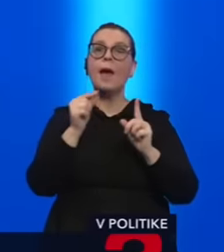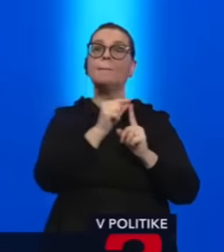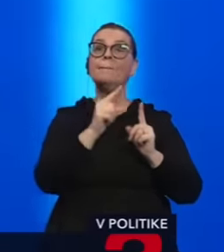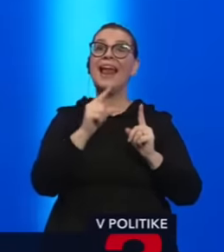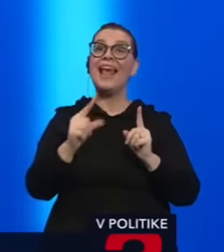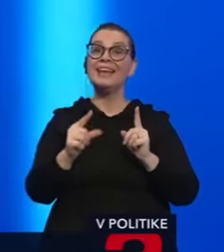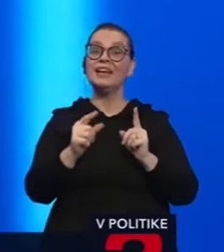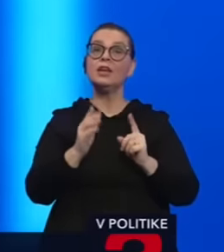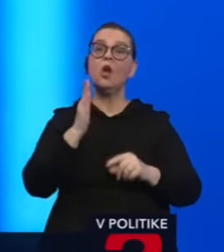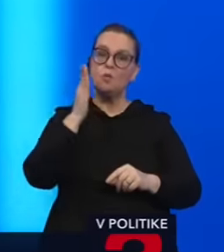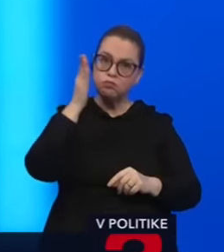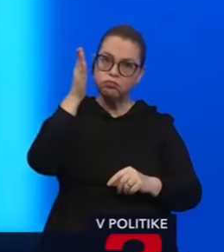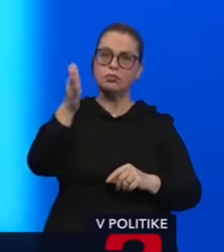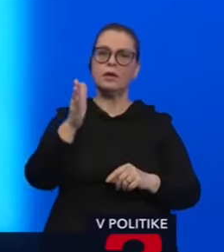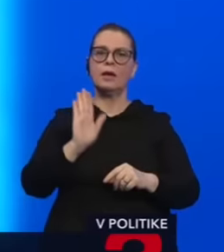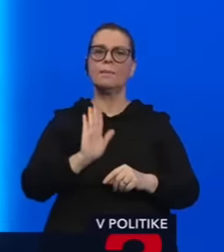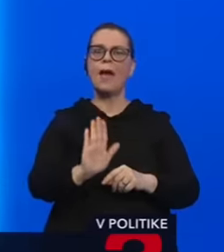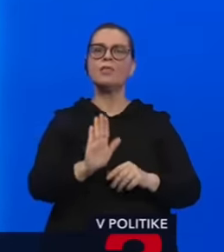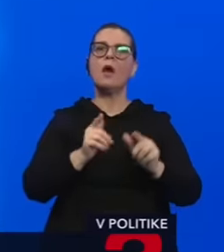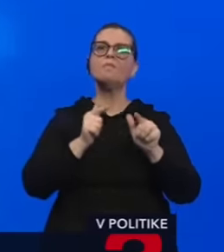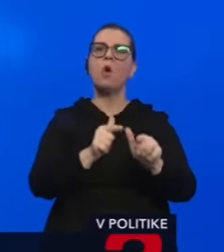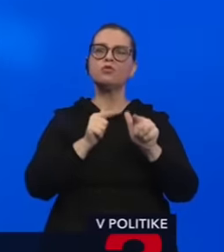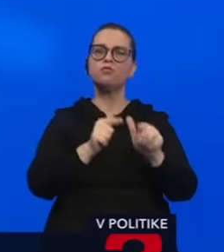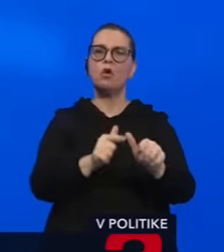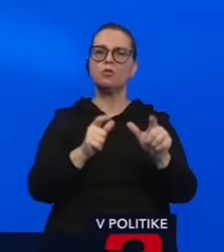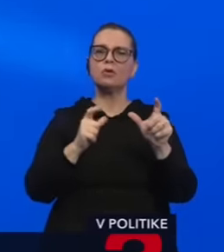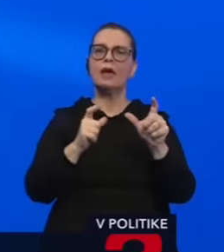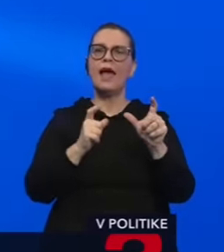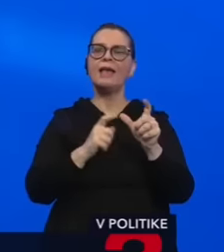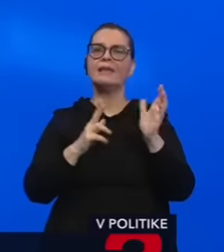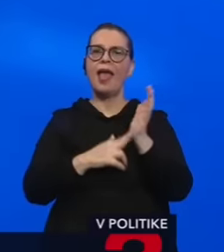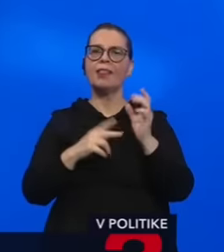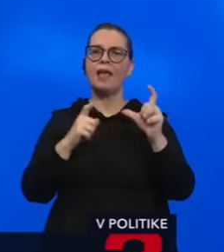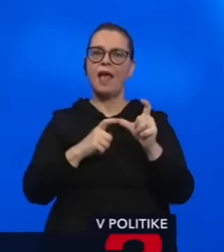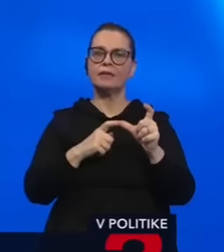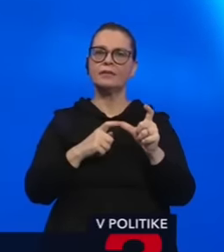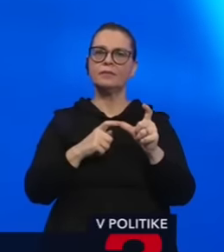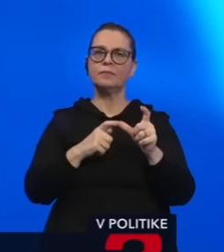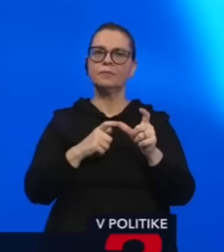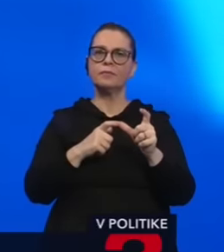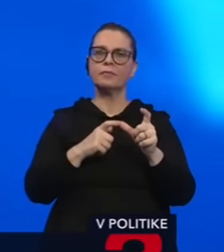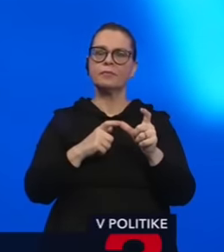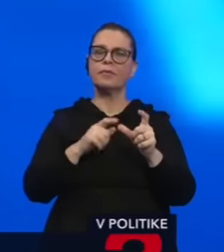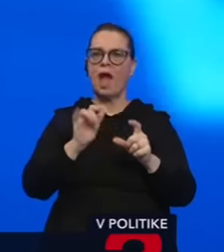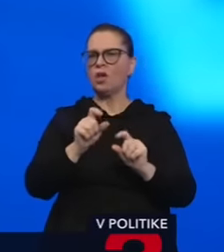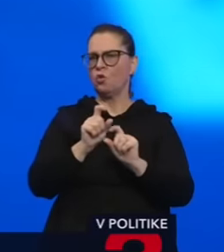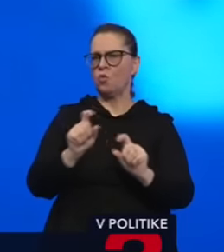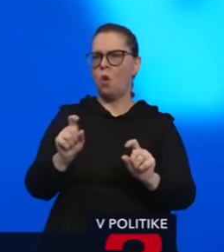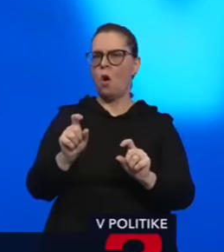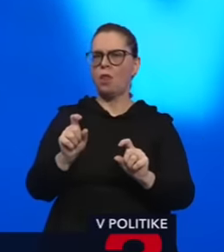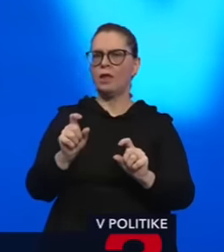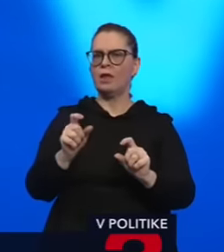Pellegrini bude mať istú podporu SNS a dopomohla k tomu aj autonehoda Andrea Danka,